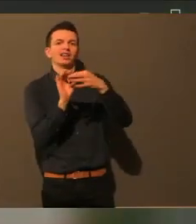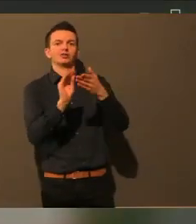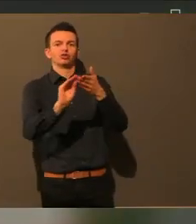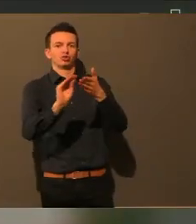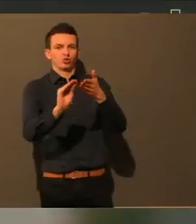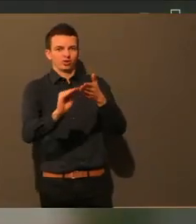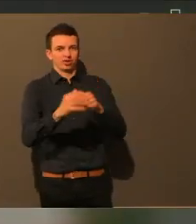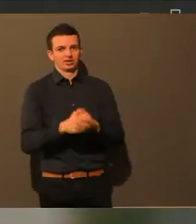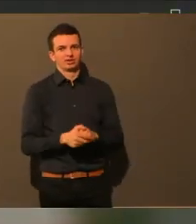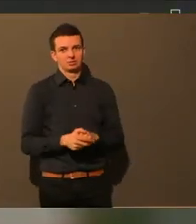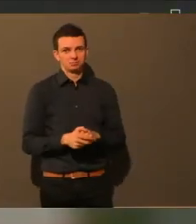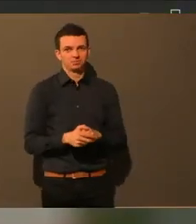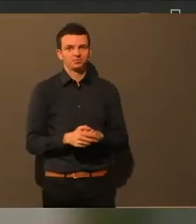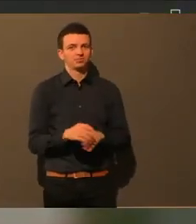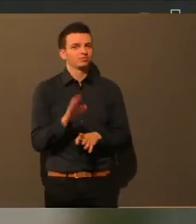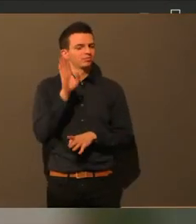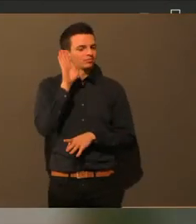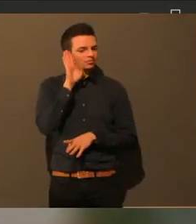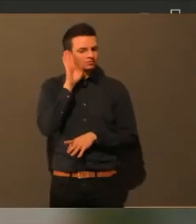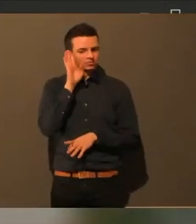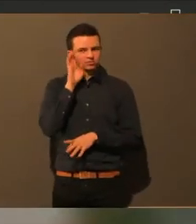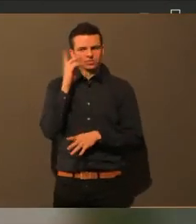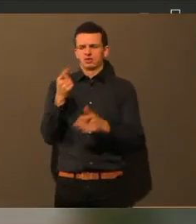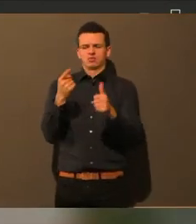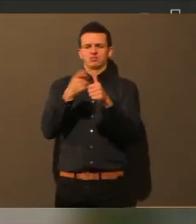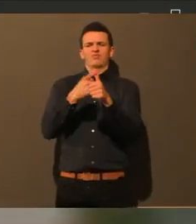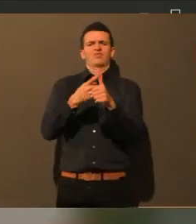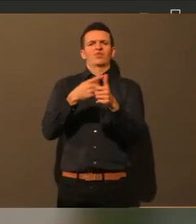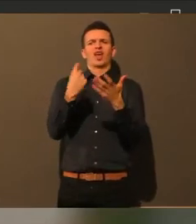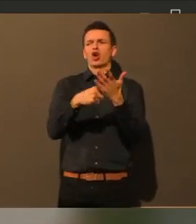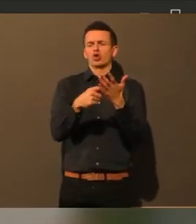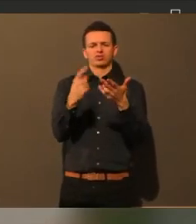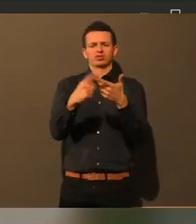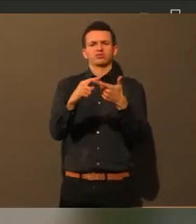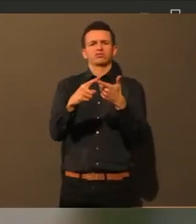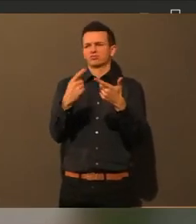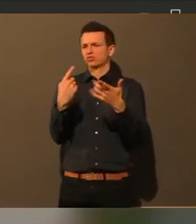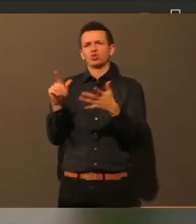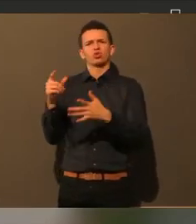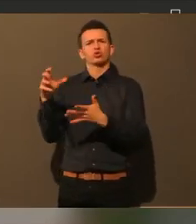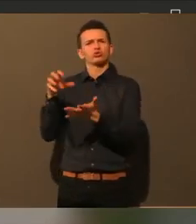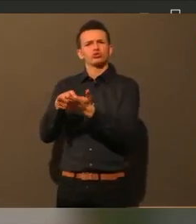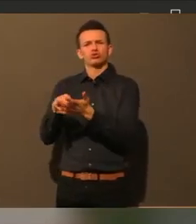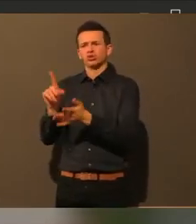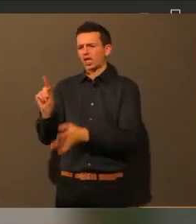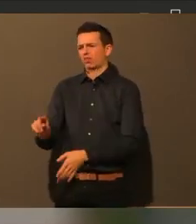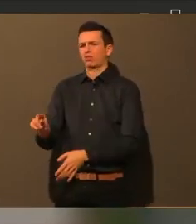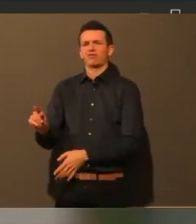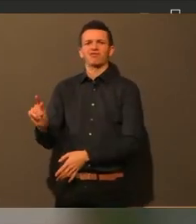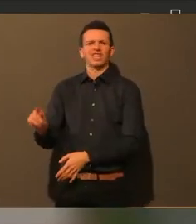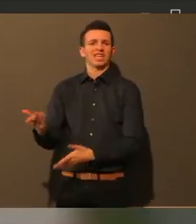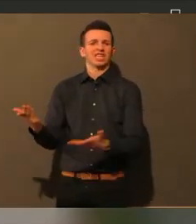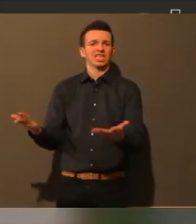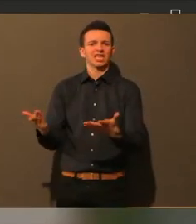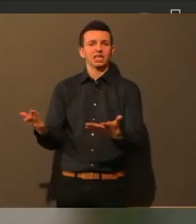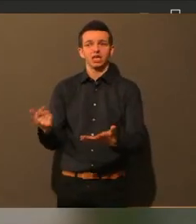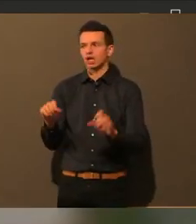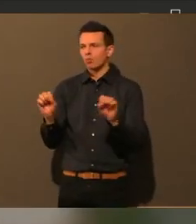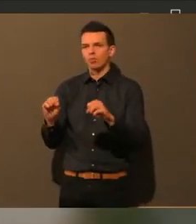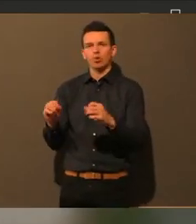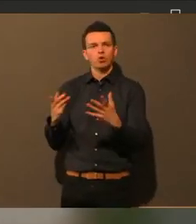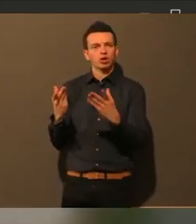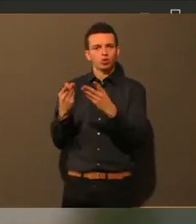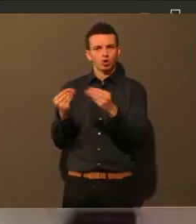höre, oh, das kostet Geld und die Stadt hat kein Geld und so weiter, dann könnte es ja vielleicht mal möglich sein, wenn